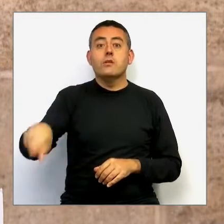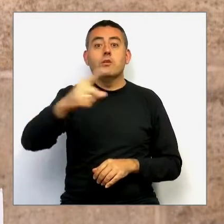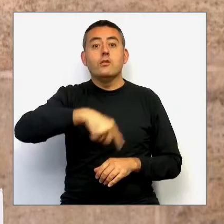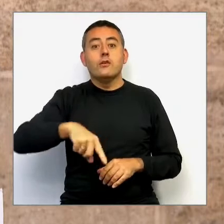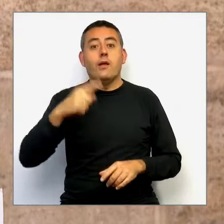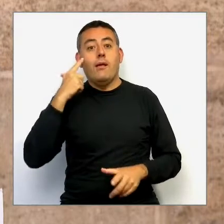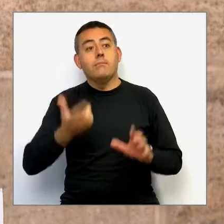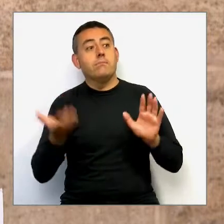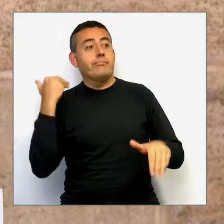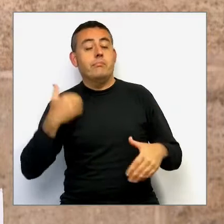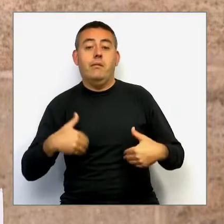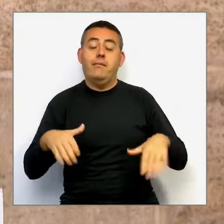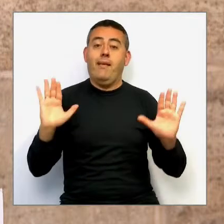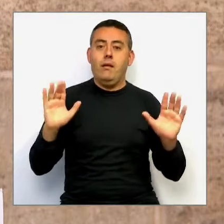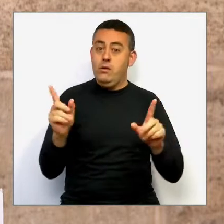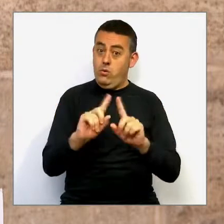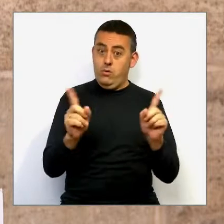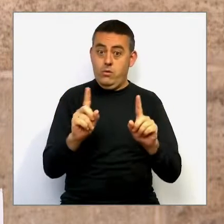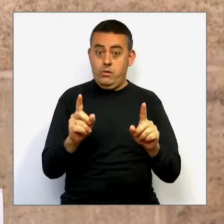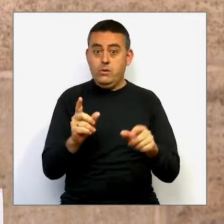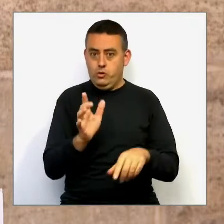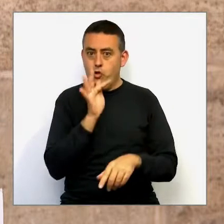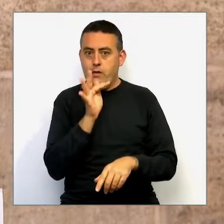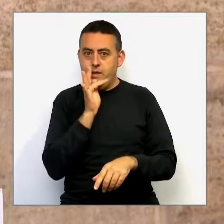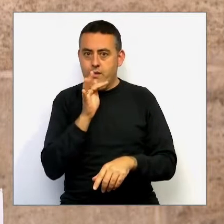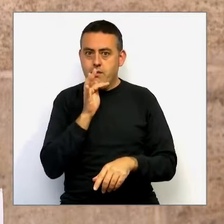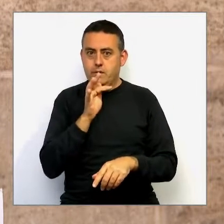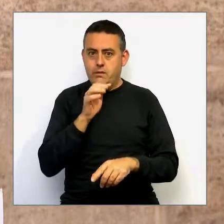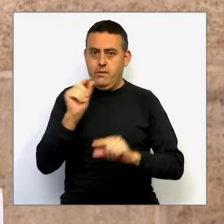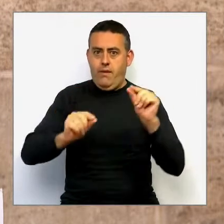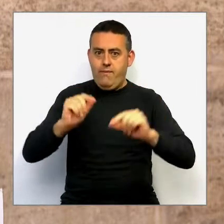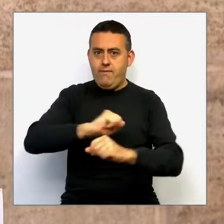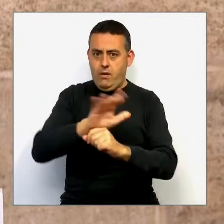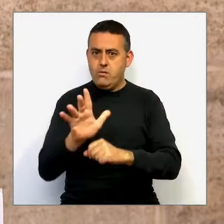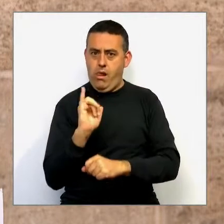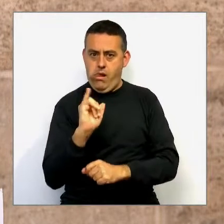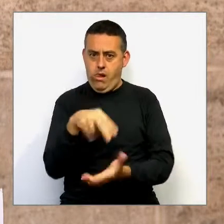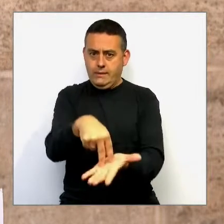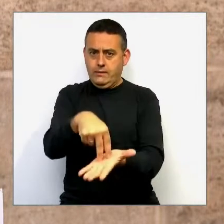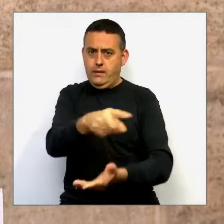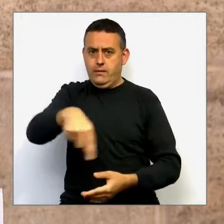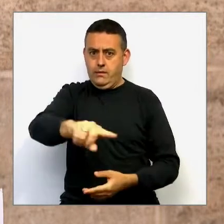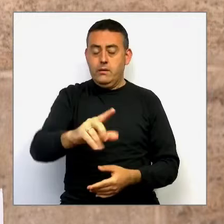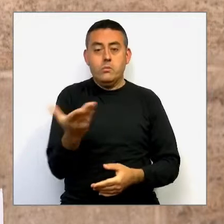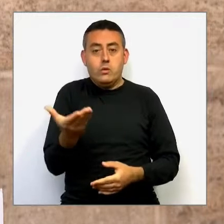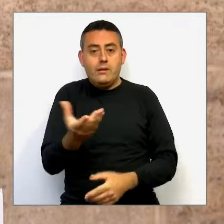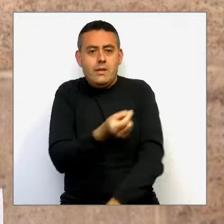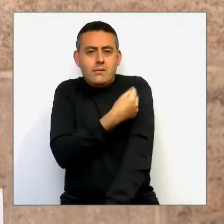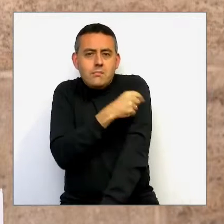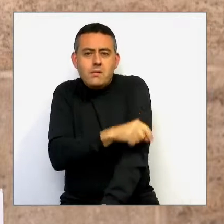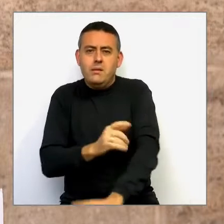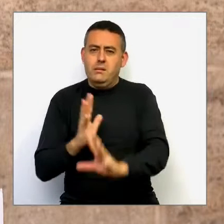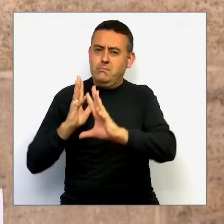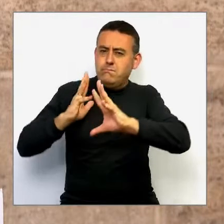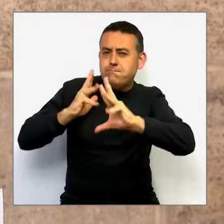encara està ahir i per tant hem de ser absolutament conscients que fins que no tinguem una vacunació massiva,